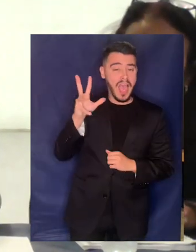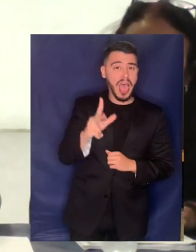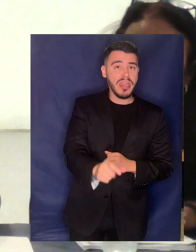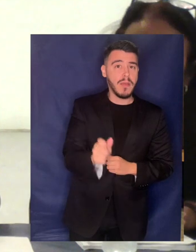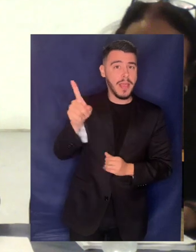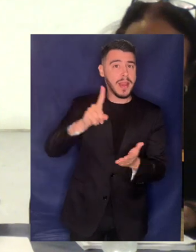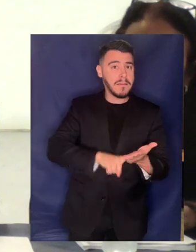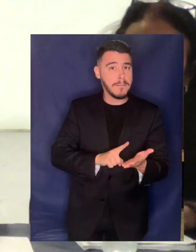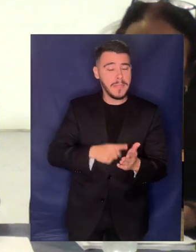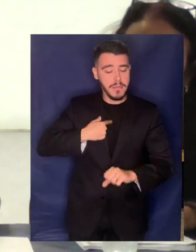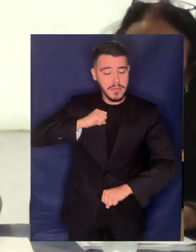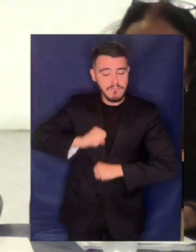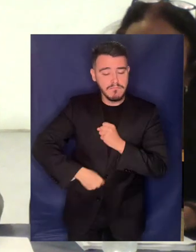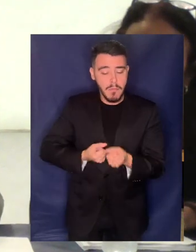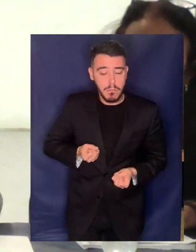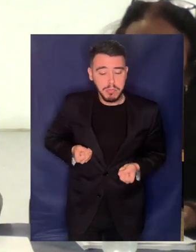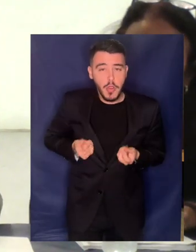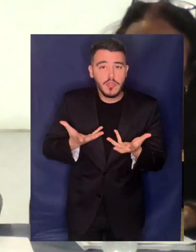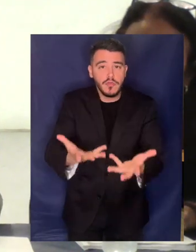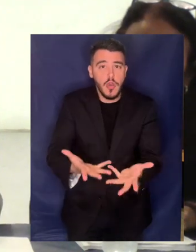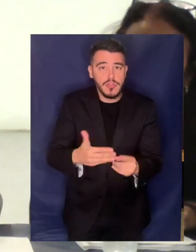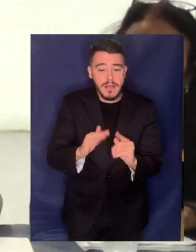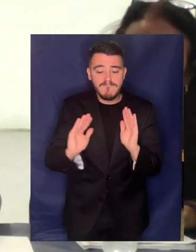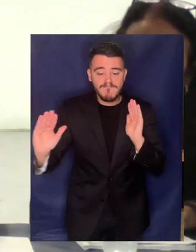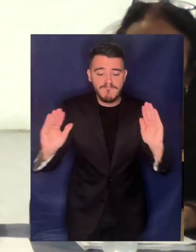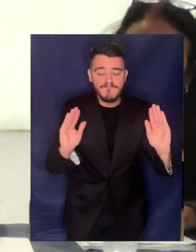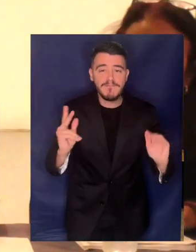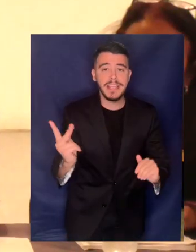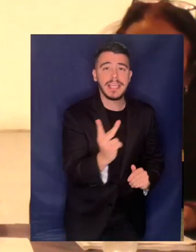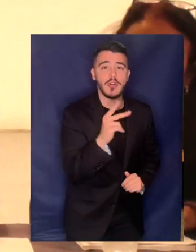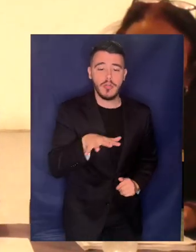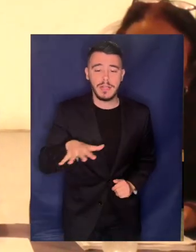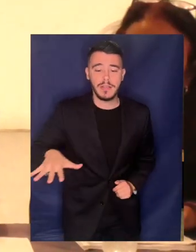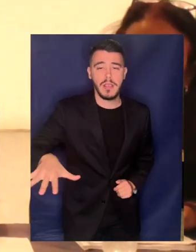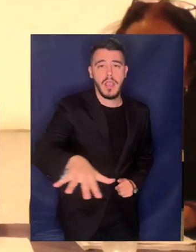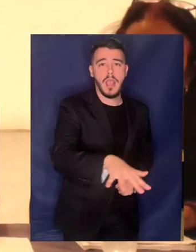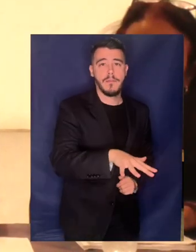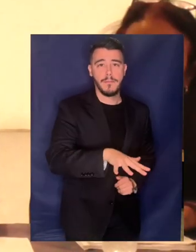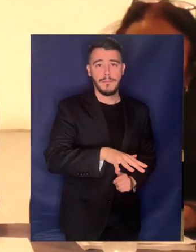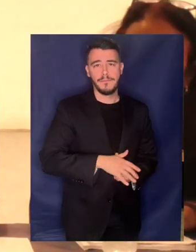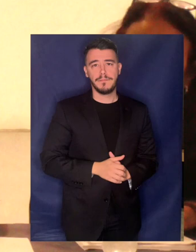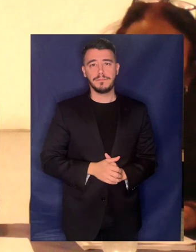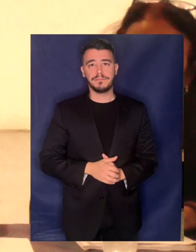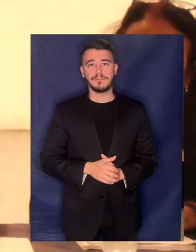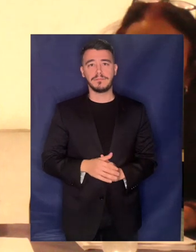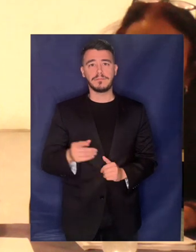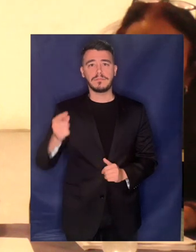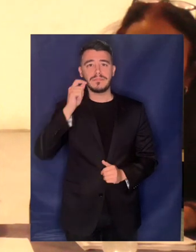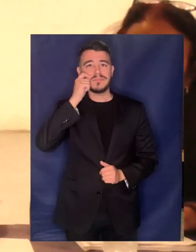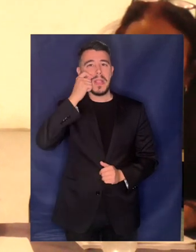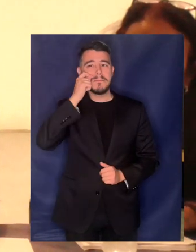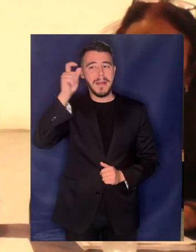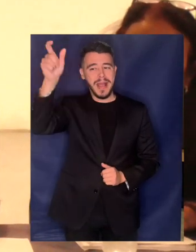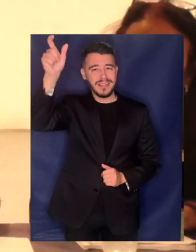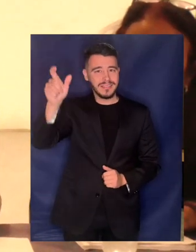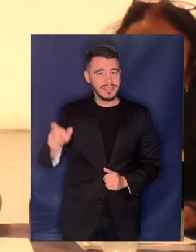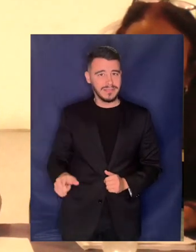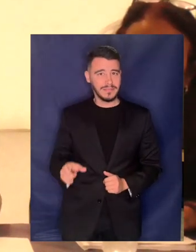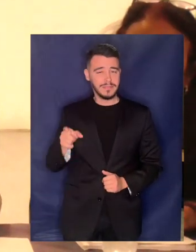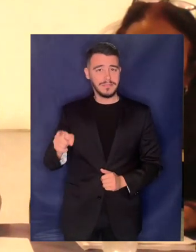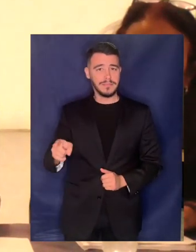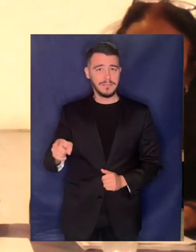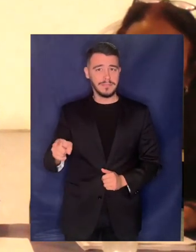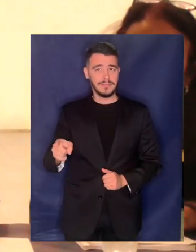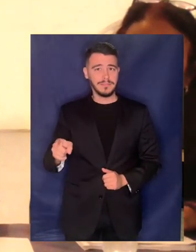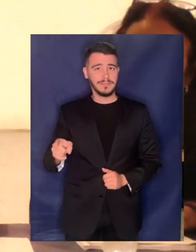για τα συμφέροντα του κόσμου από τα πρώτα άτομα που συνάντησα όταν ανέλαβε ο Νίκος τον τομέα ήταν ο